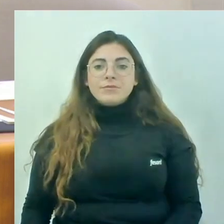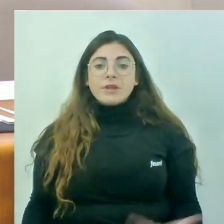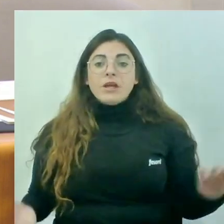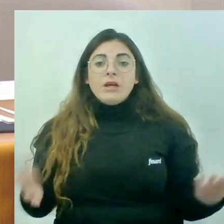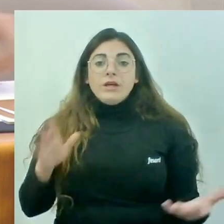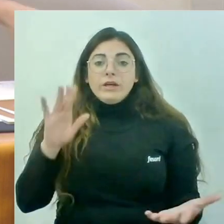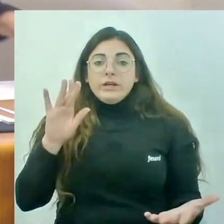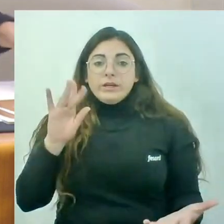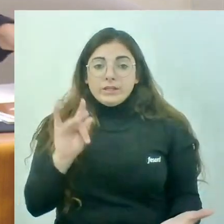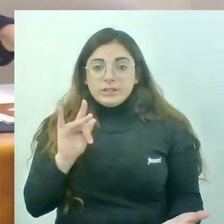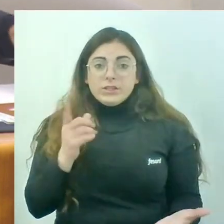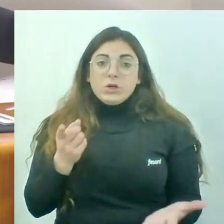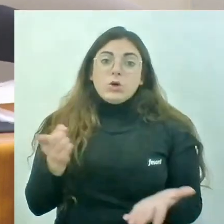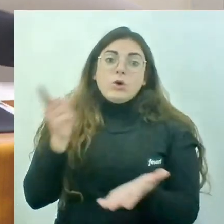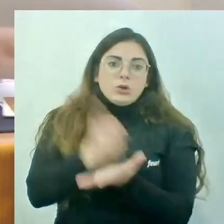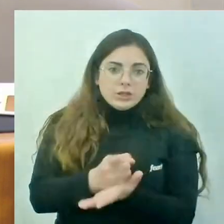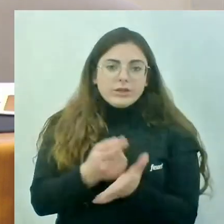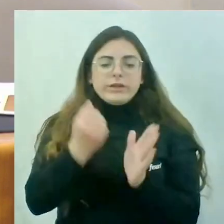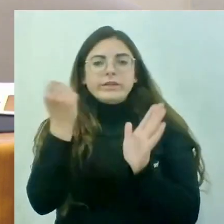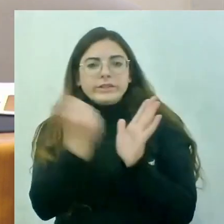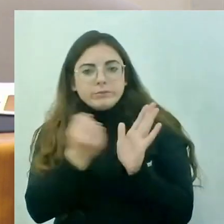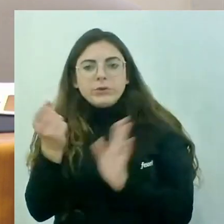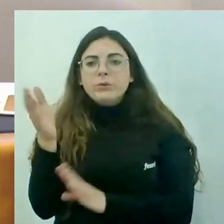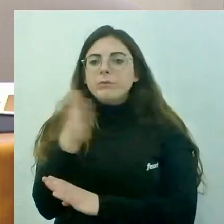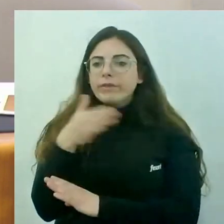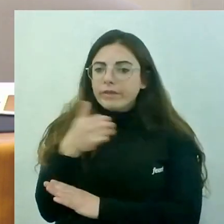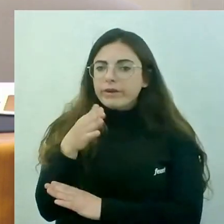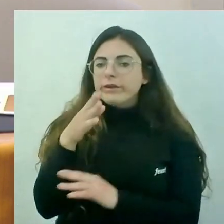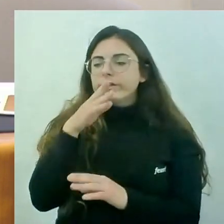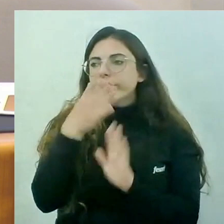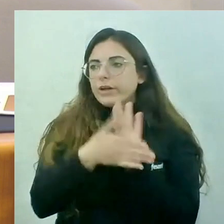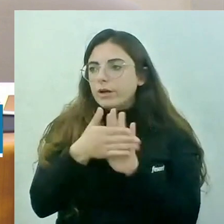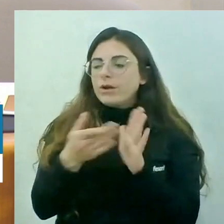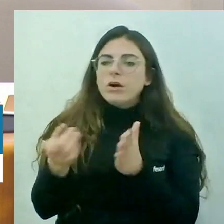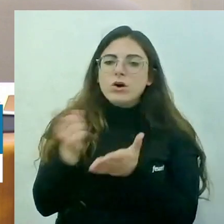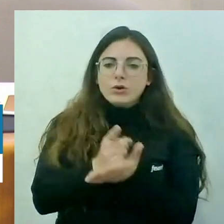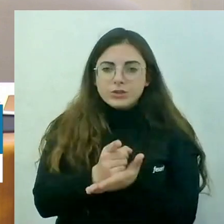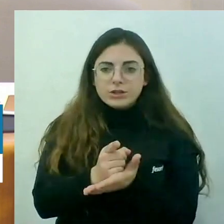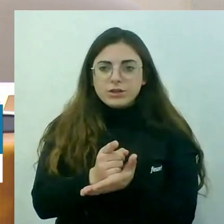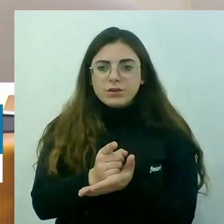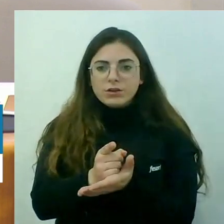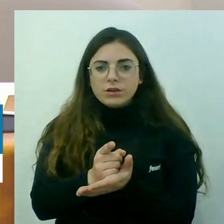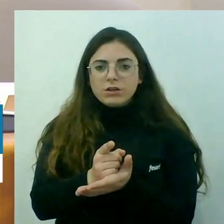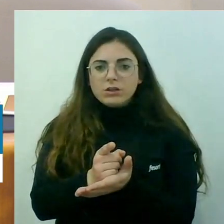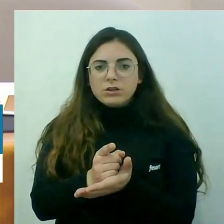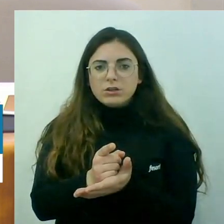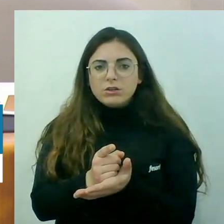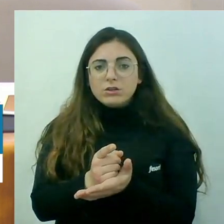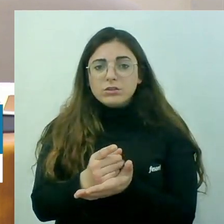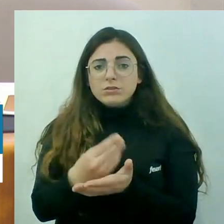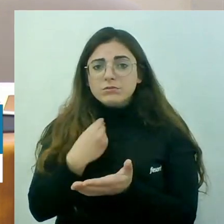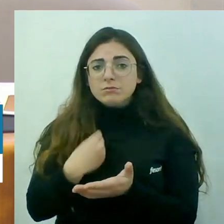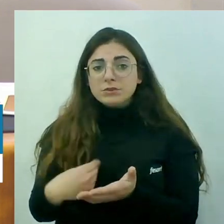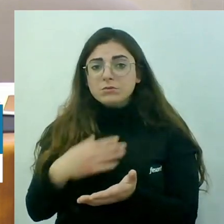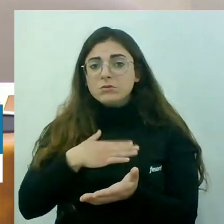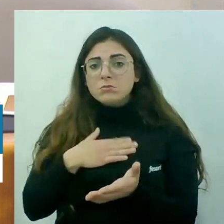Avui tornem a parlar dels símbols, de les banderes... Jo ja saben que en estos casos sempre es dic, companys i companys del Partit Socialista, funcionaris,